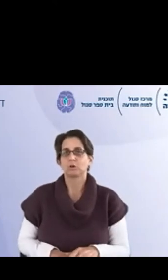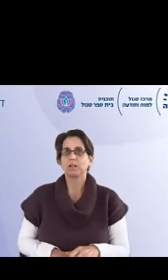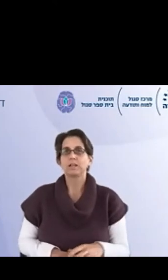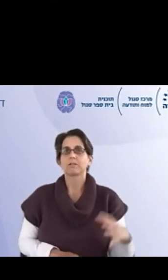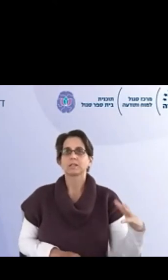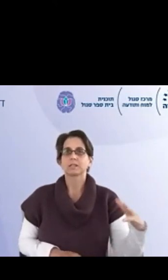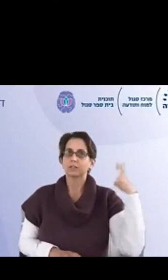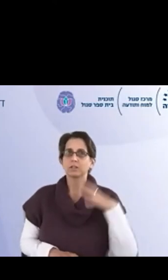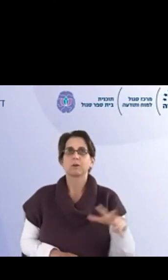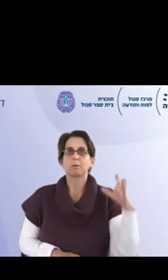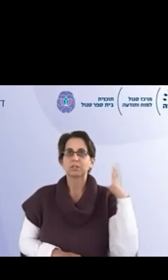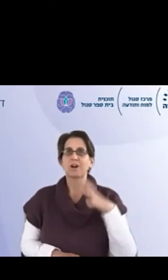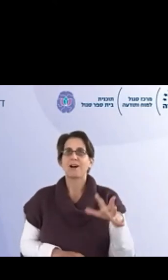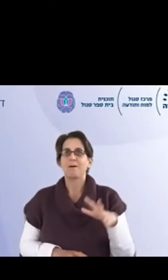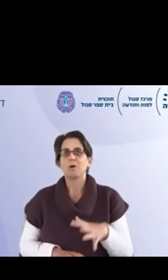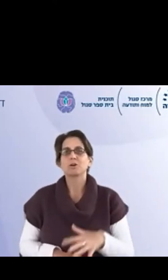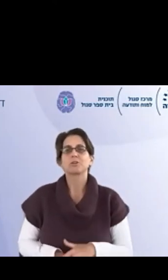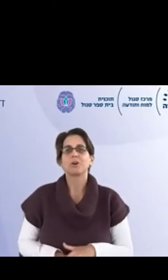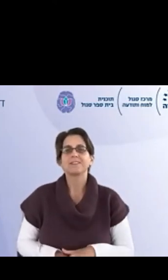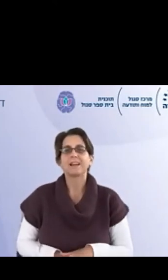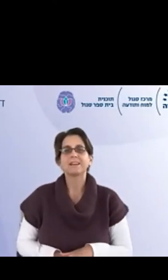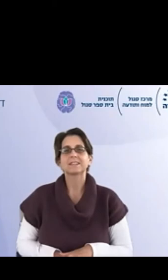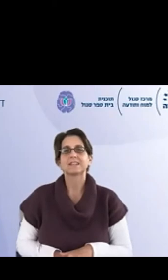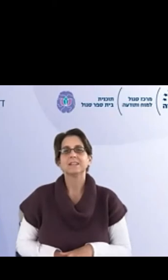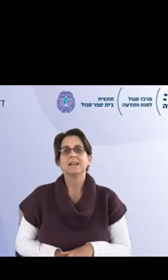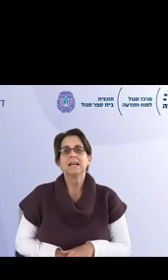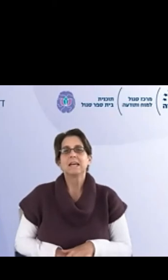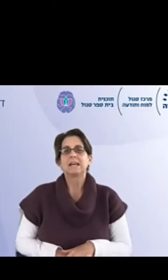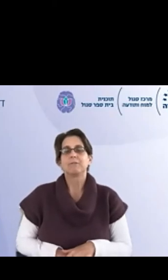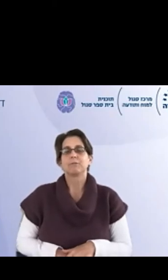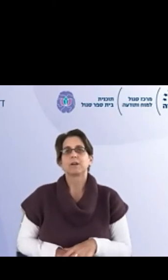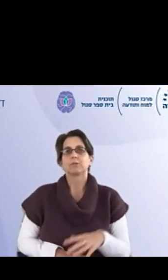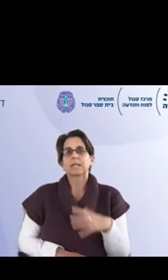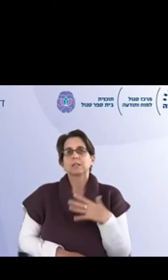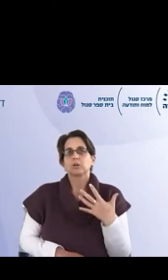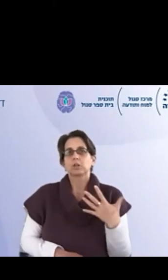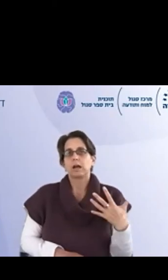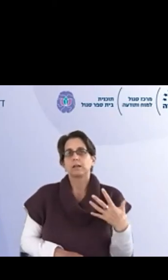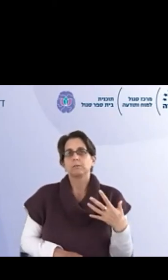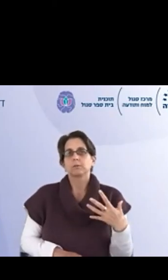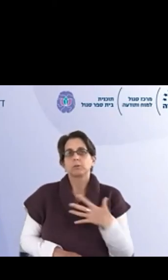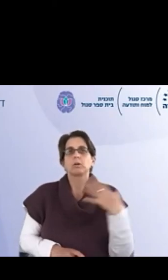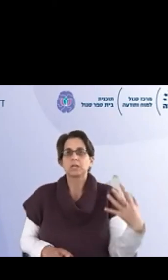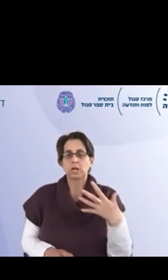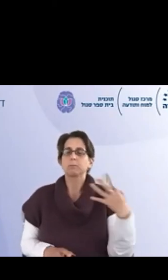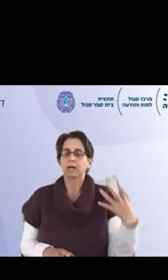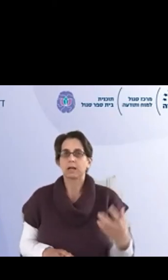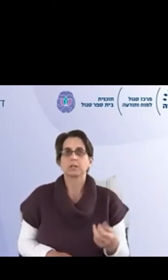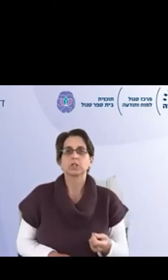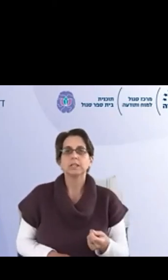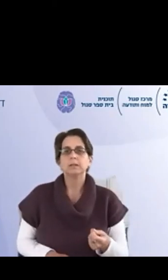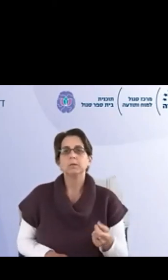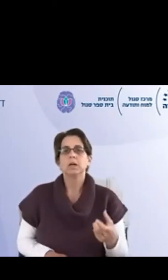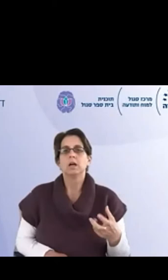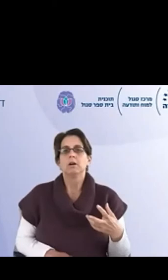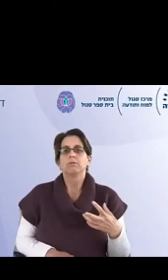התוכנית, אבל זה נראה שאתם בוא ממש ככה עמוק בתוך התהליך הזה, ואני רוצה לשאול אותך, קודם כל אם יש לכם כאלה